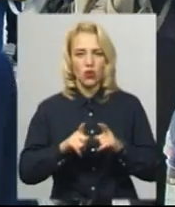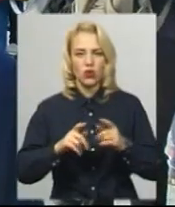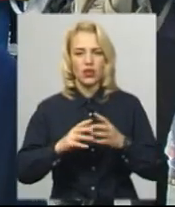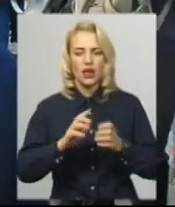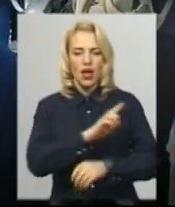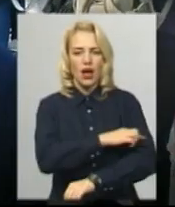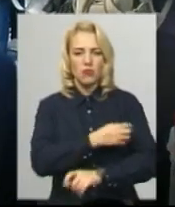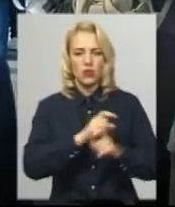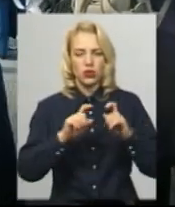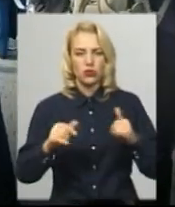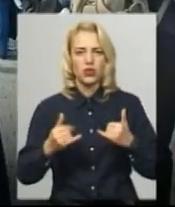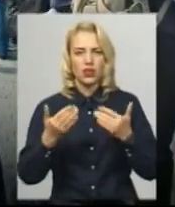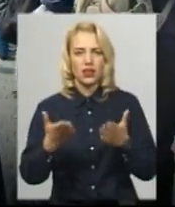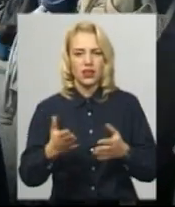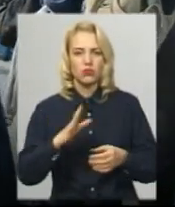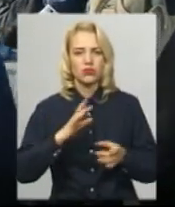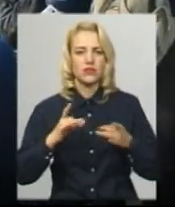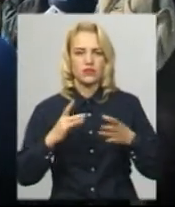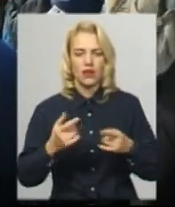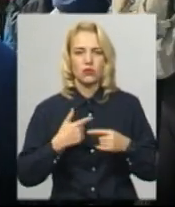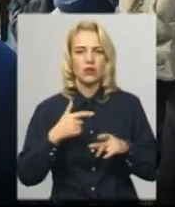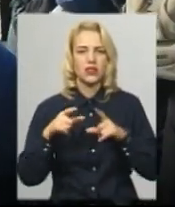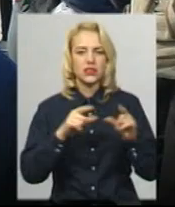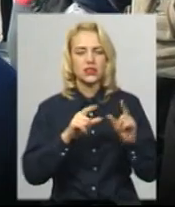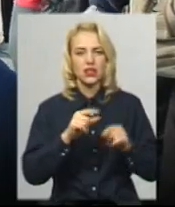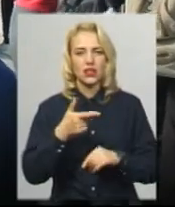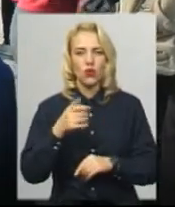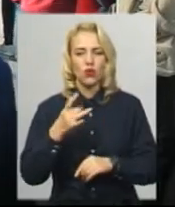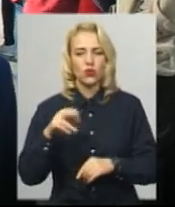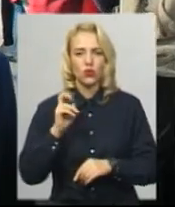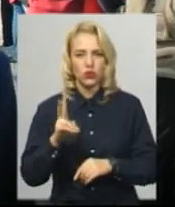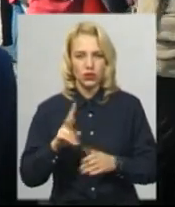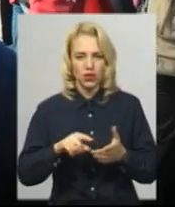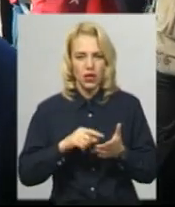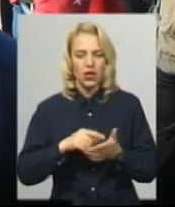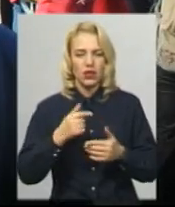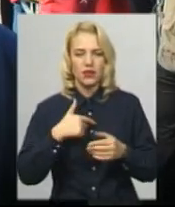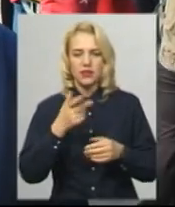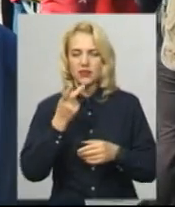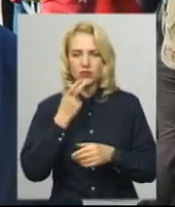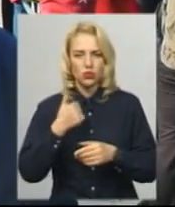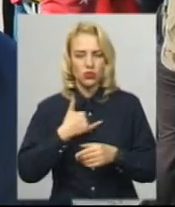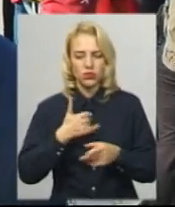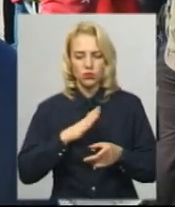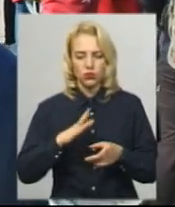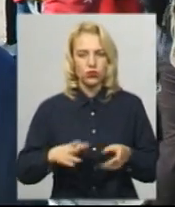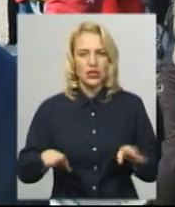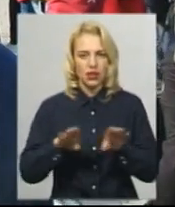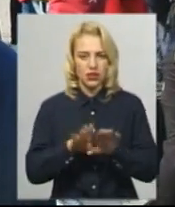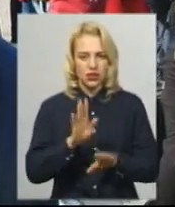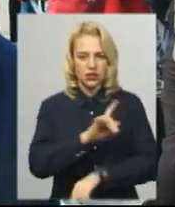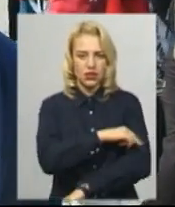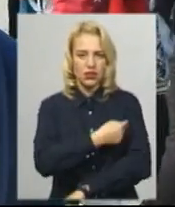доїжджали в городок, нас не було нікого, нас взагалі закритий медпункт, тільки санітарка сиділа.